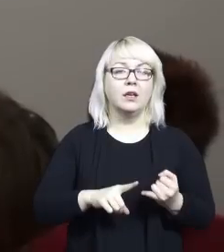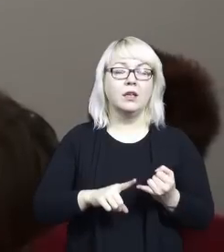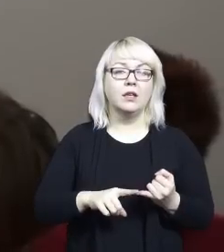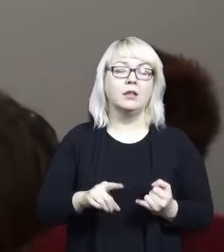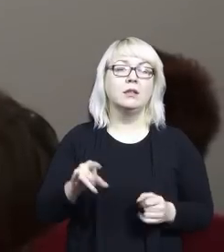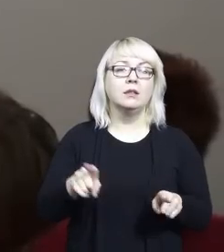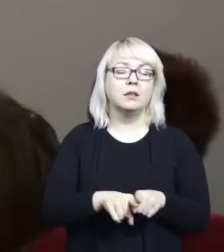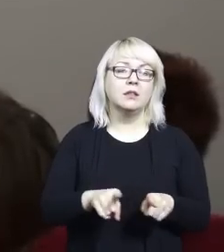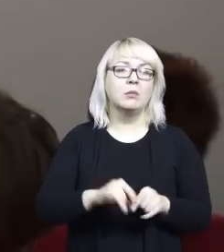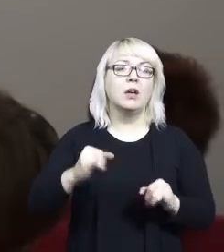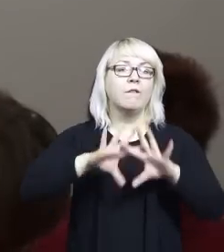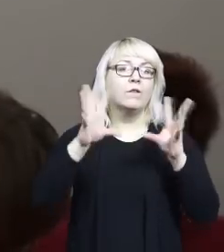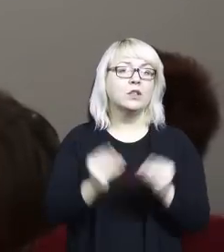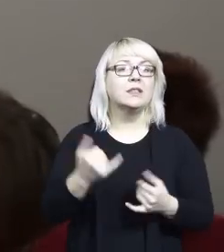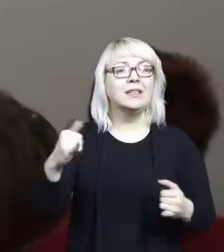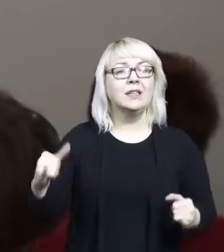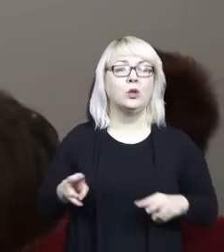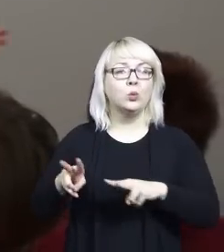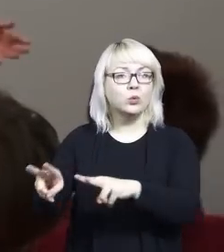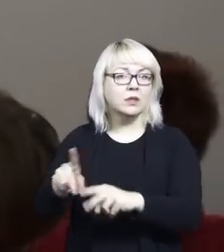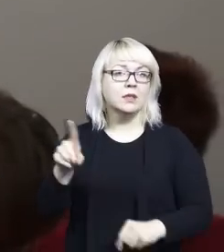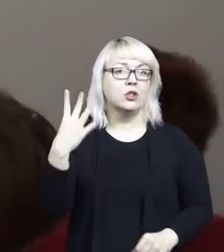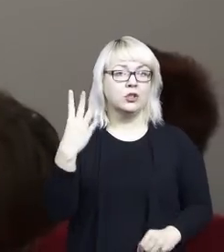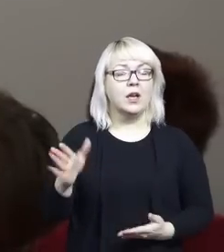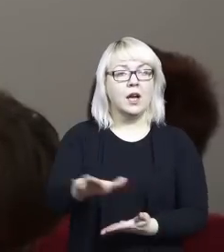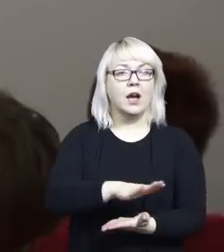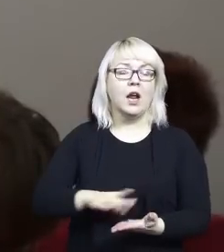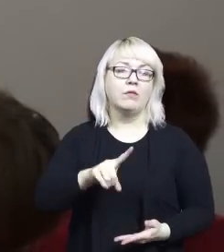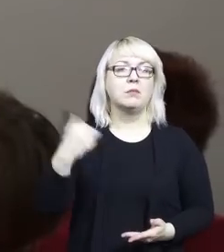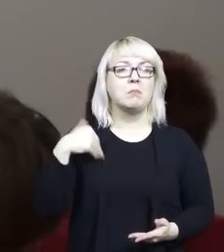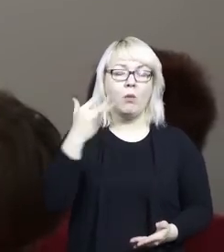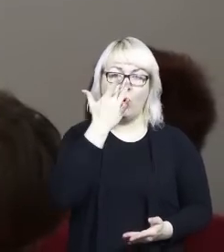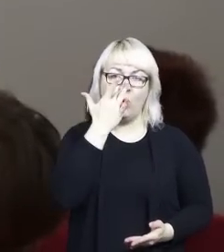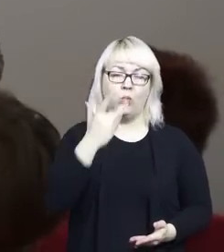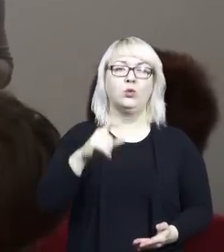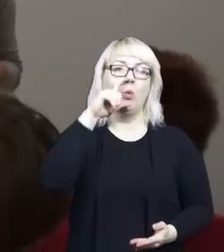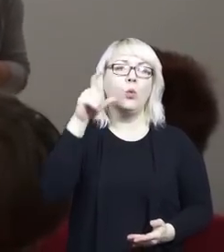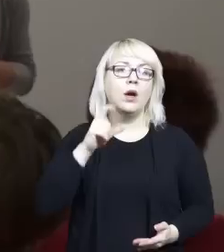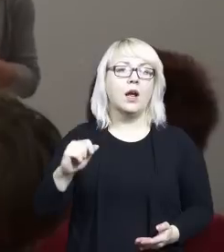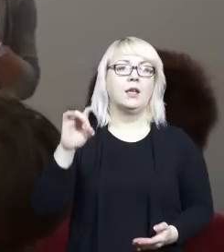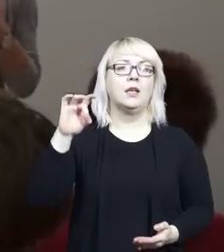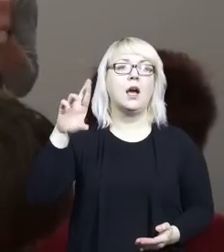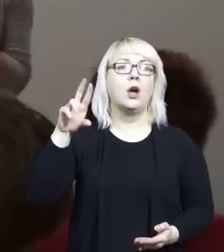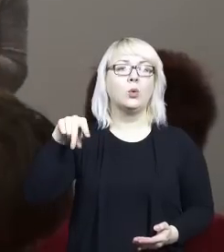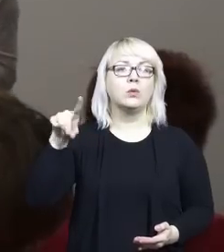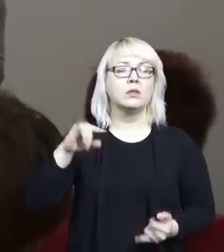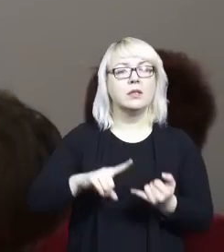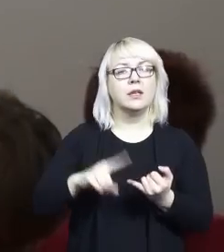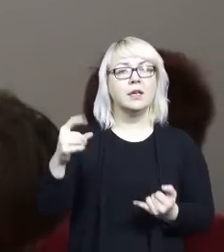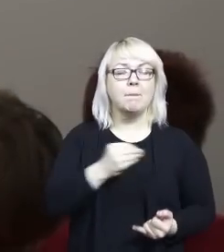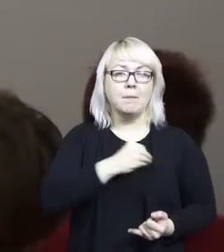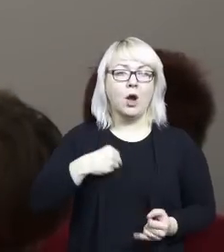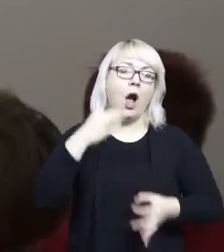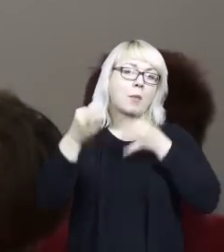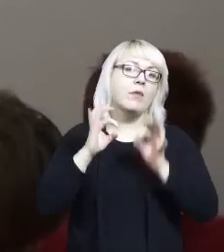uczestnikiem tej letniej szkoły i podobnie jak wszyscy uczestnicy z czterech krajów, czyli z Białorusi, z Ukrainy, z Gruzji i z Polski, opowiadała o jakimś swoim